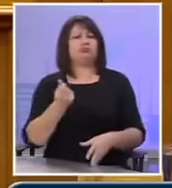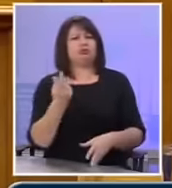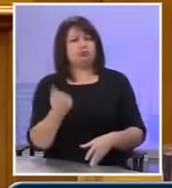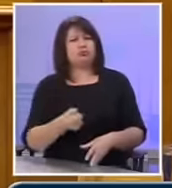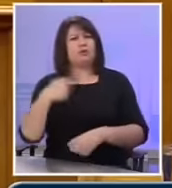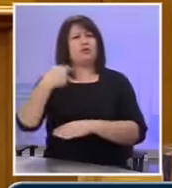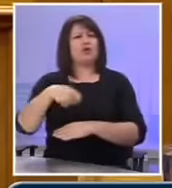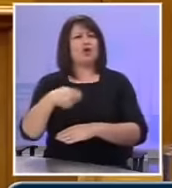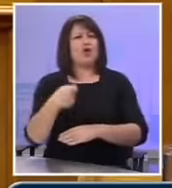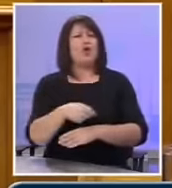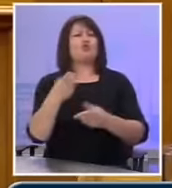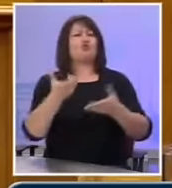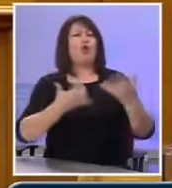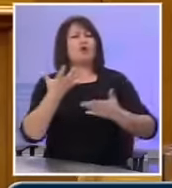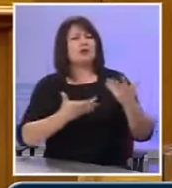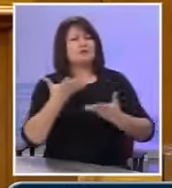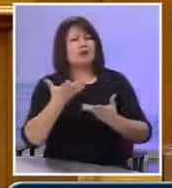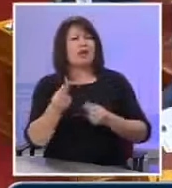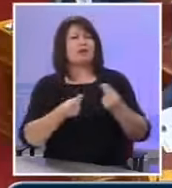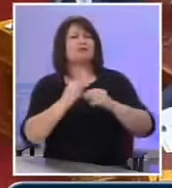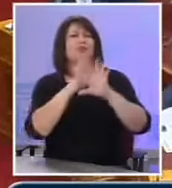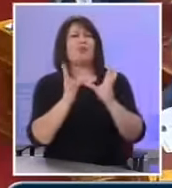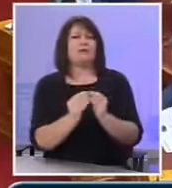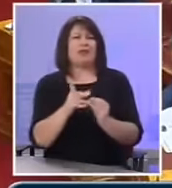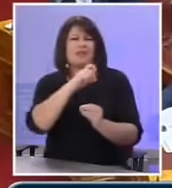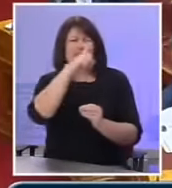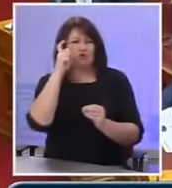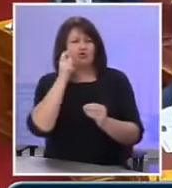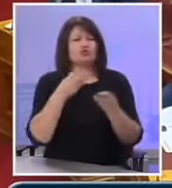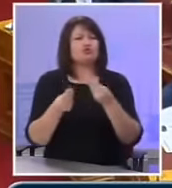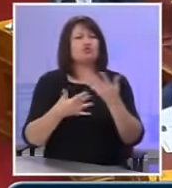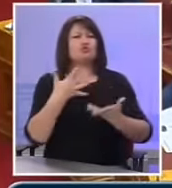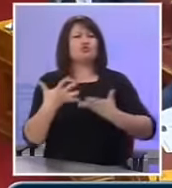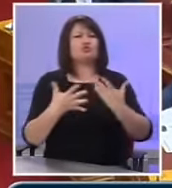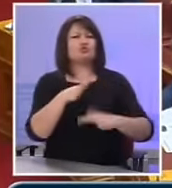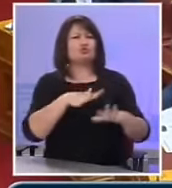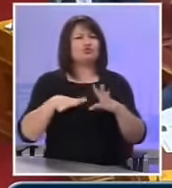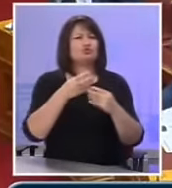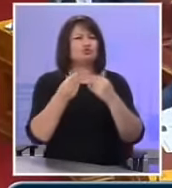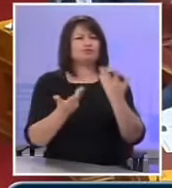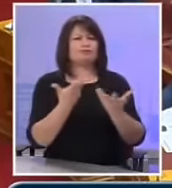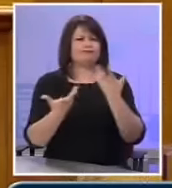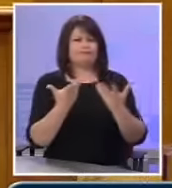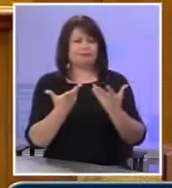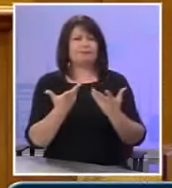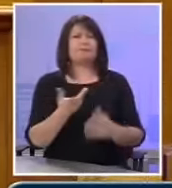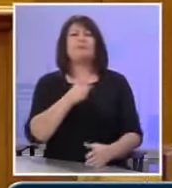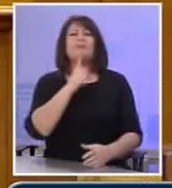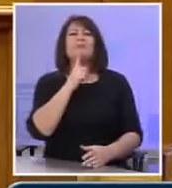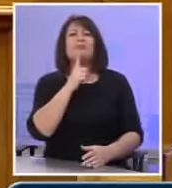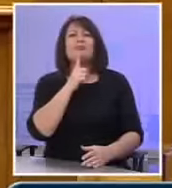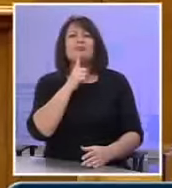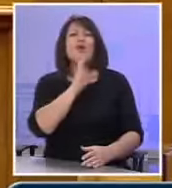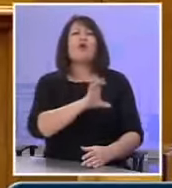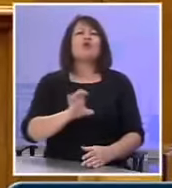δικηγόρους και λογιστές και είναι εξαιρετικά δύσκολο με όλα αυτά τις χώρες που λειτουργούν σαν